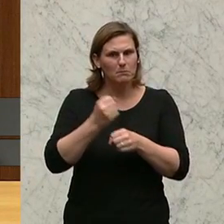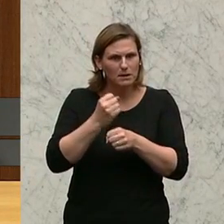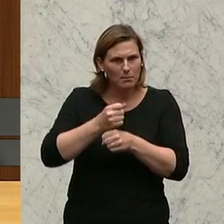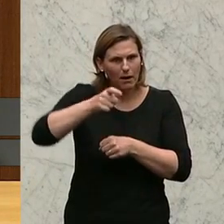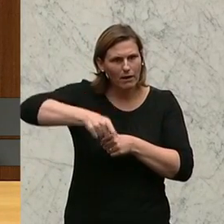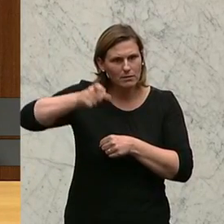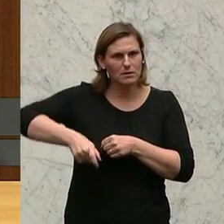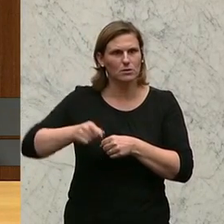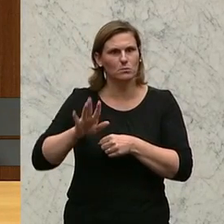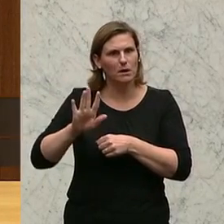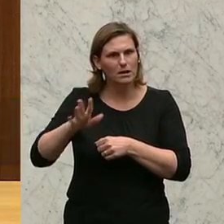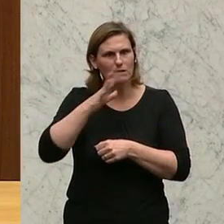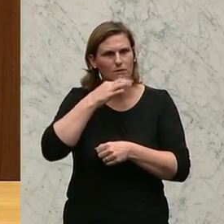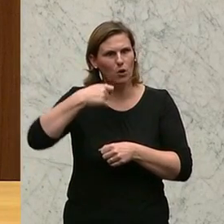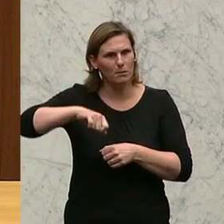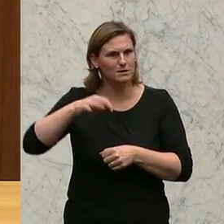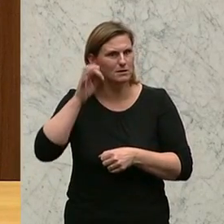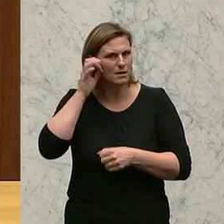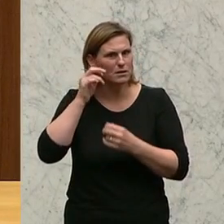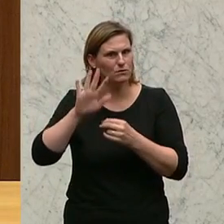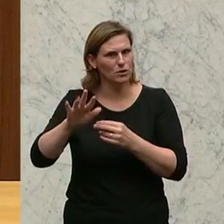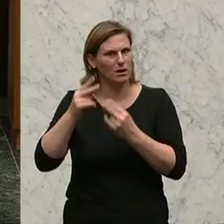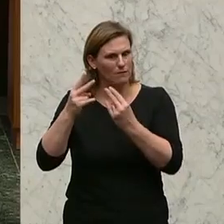Frau Präsidentin, bedanken für Ihre wertvolle Arbeit.